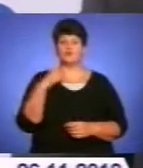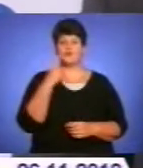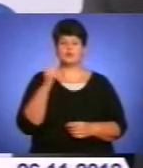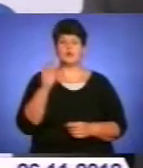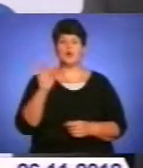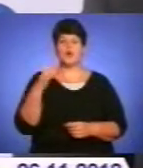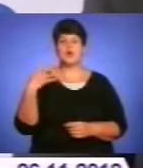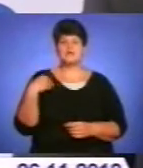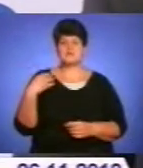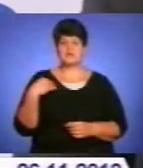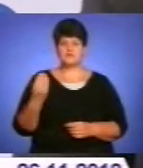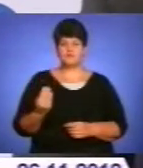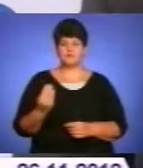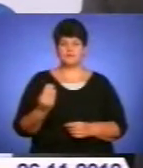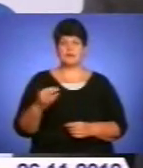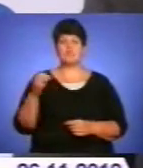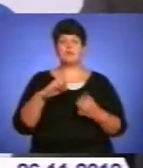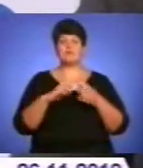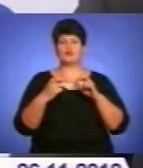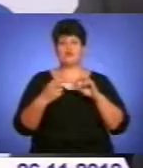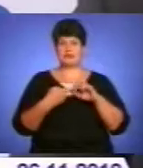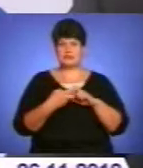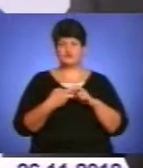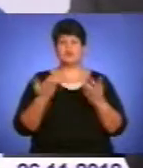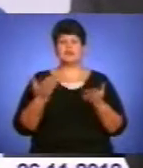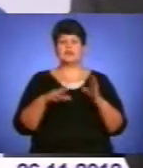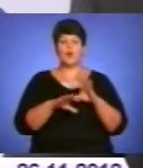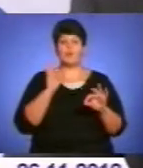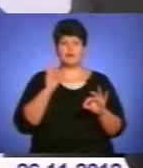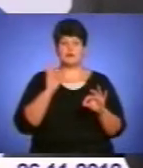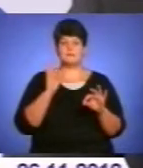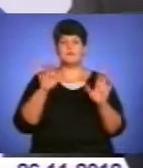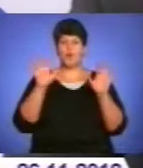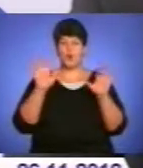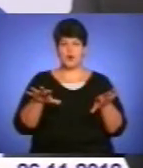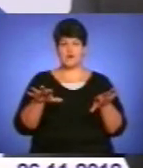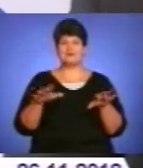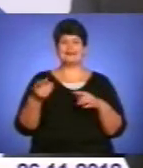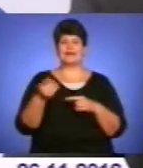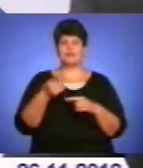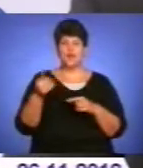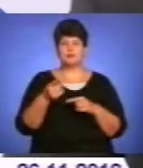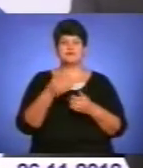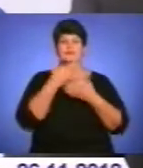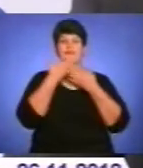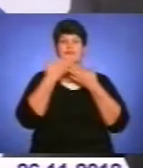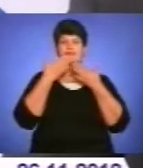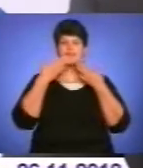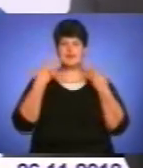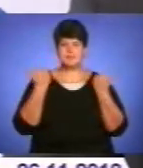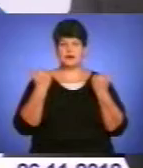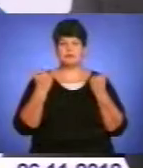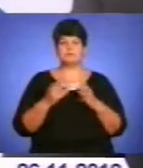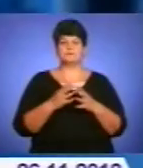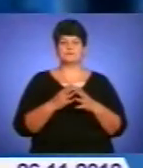Львівщину і про Івано-Франківщину, де обрали голів, Тернопільщина не має стійкої